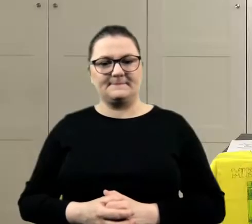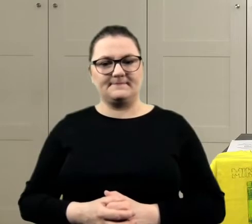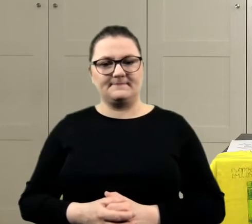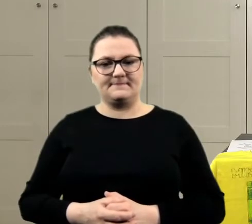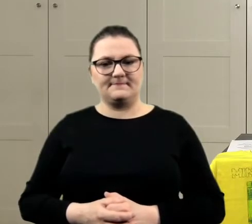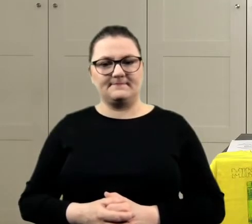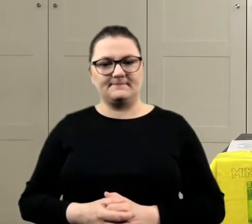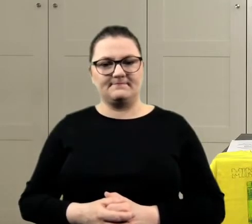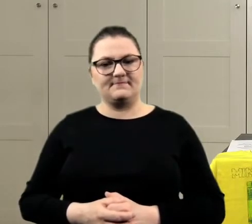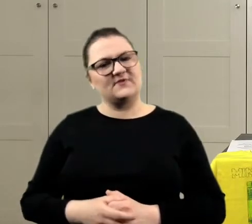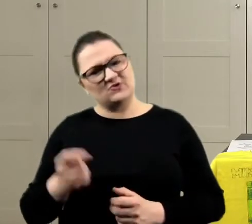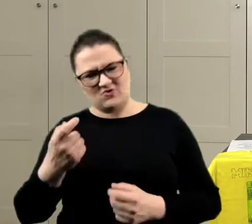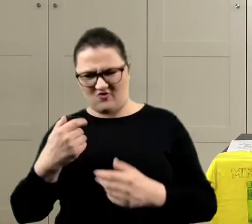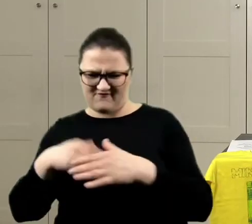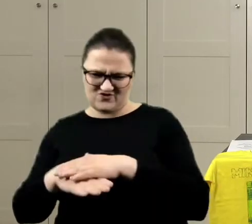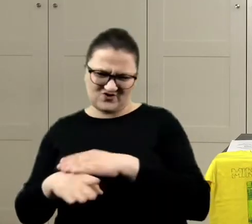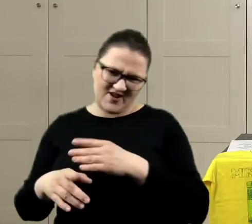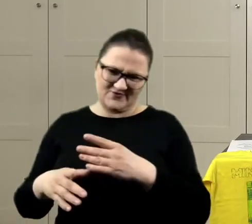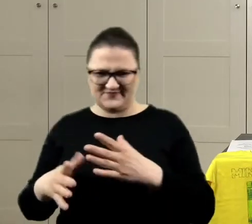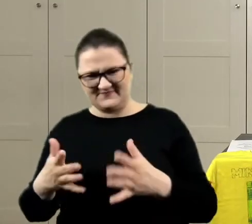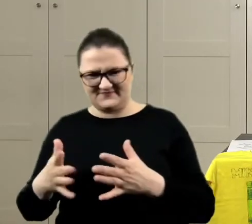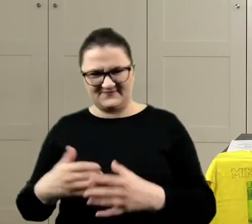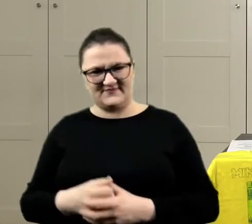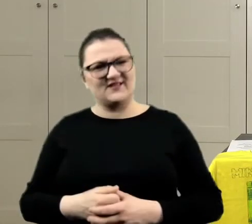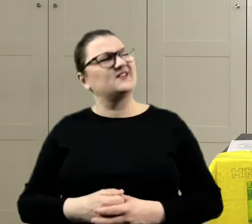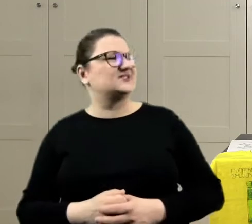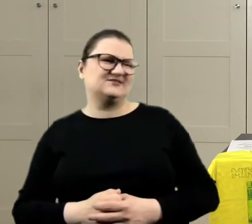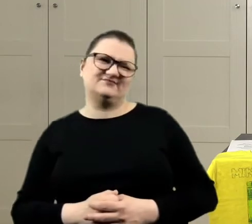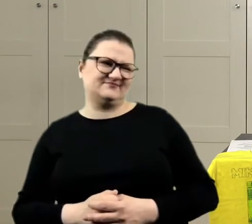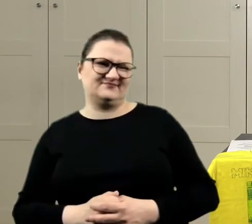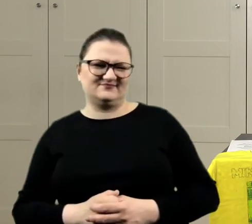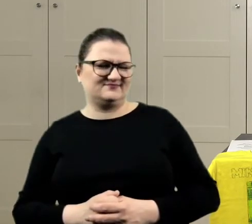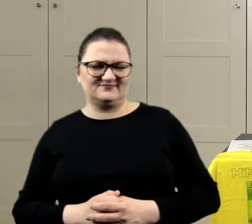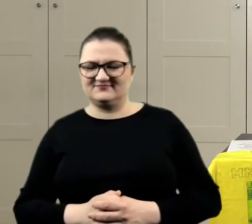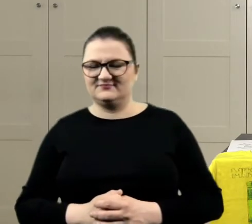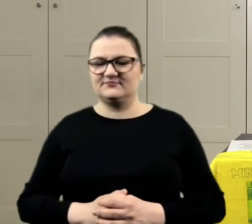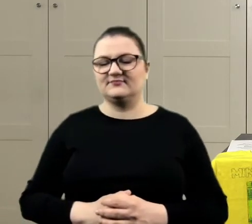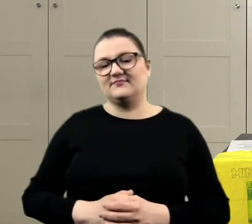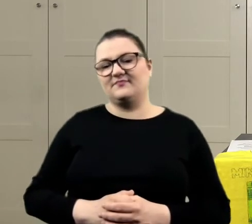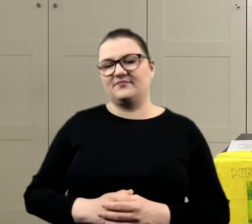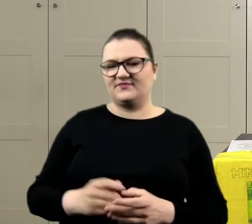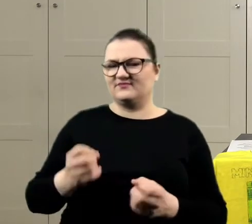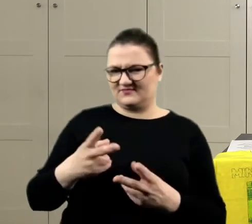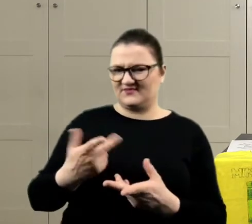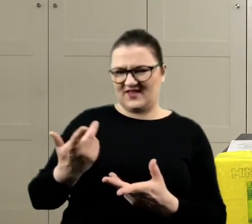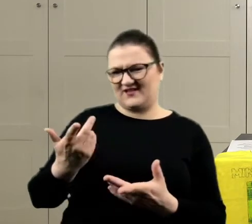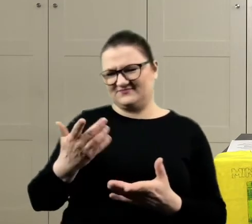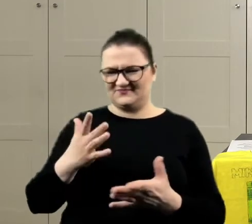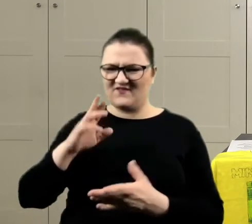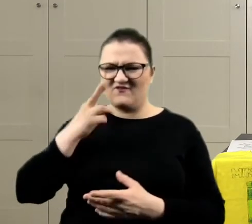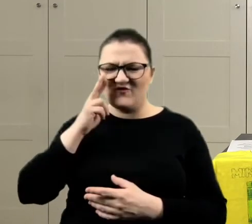trochę nam wyszedł. Nie, nie, nie, nie, nie. No taki nie jest zbyt